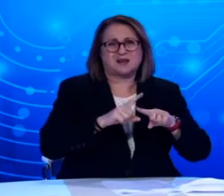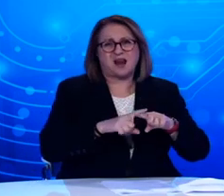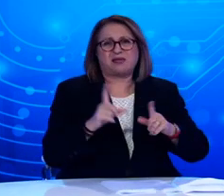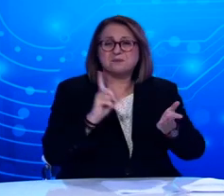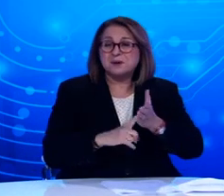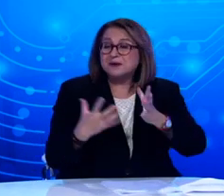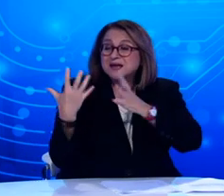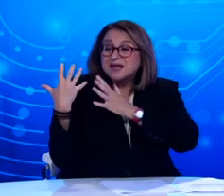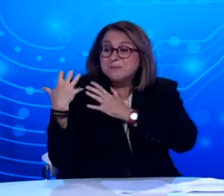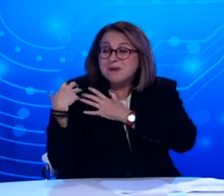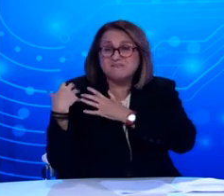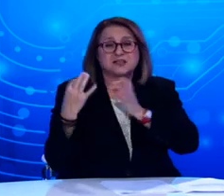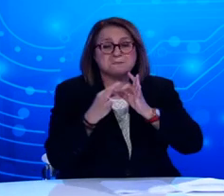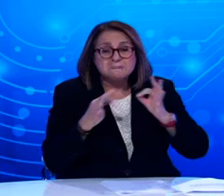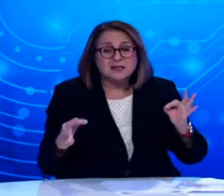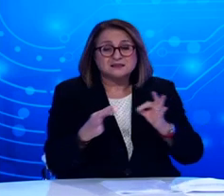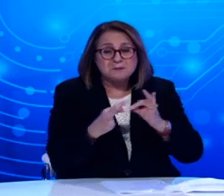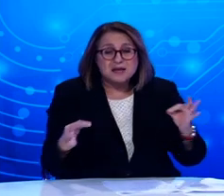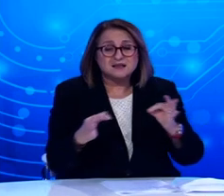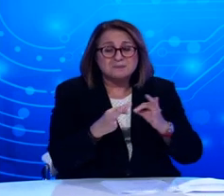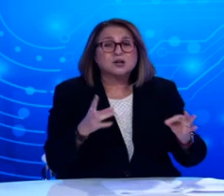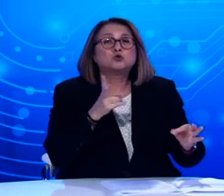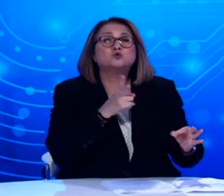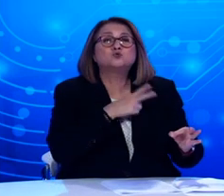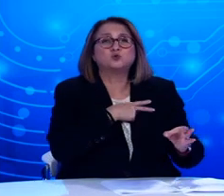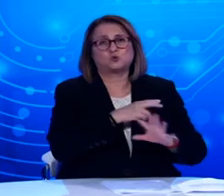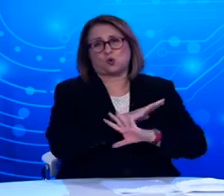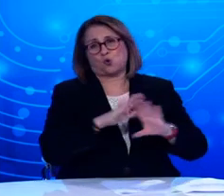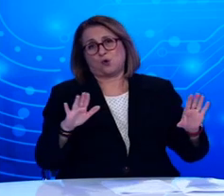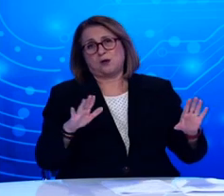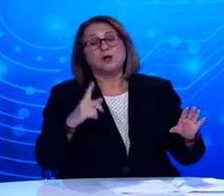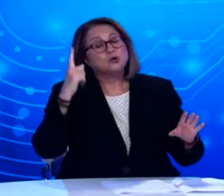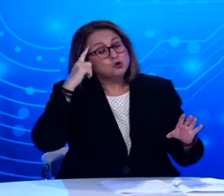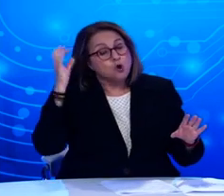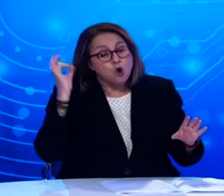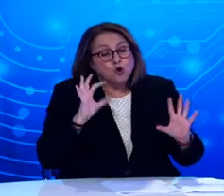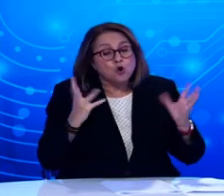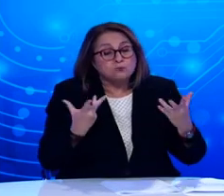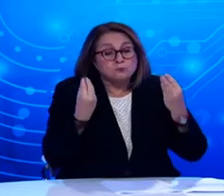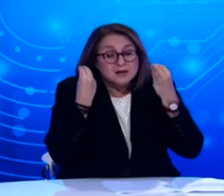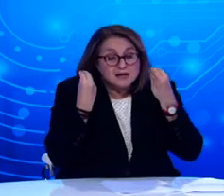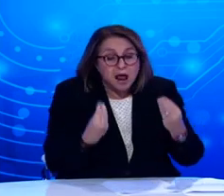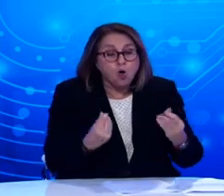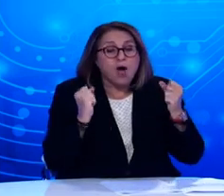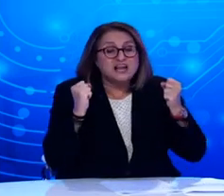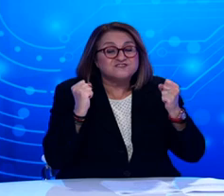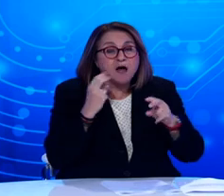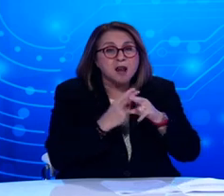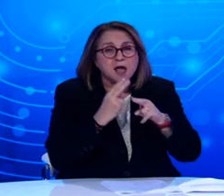μέτρα που λαμβάνονται με μοναδικό, αποκλειστικό γνώμονα το καλό και την ασφάλεια όλων μας. Σας ευχαριστώ.